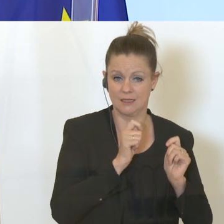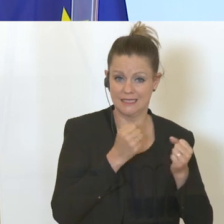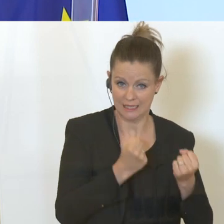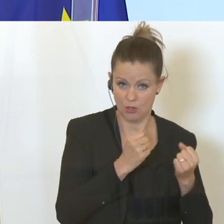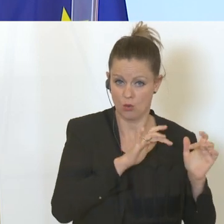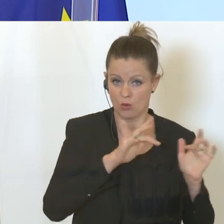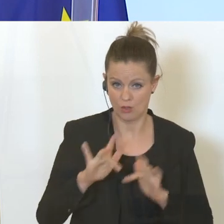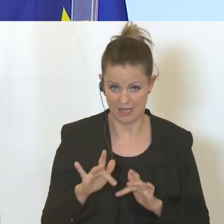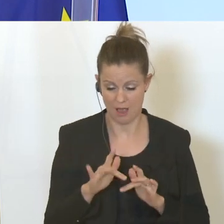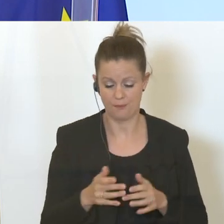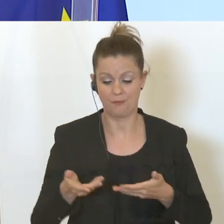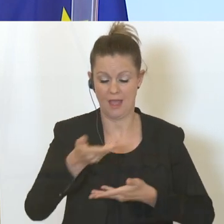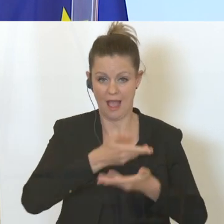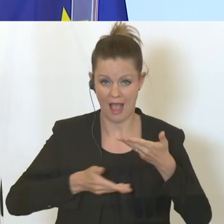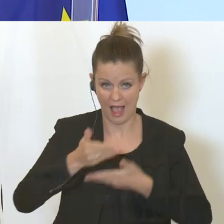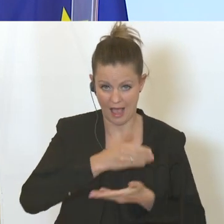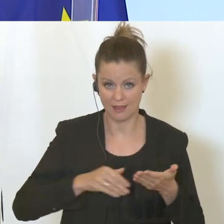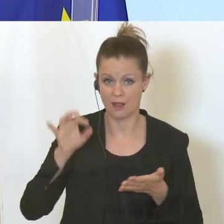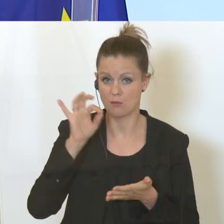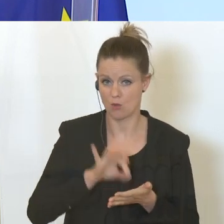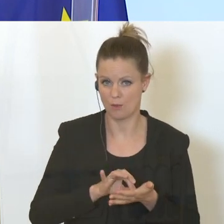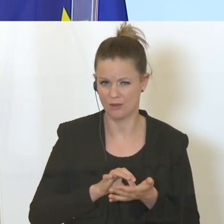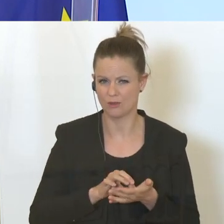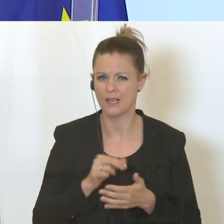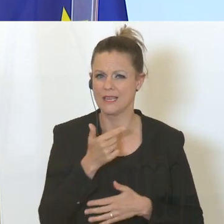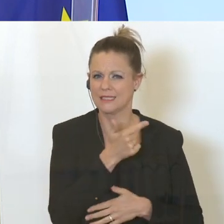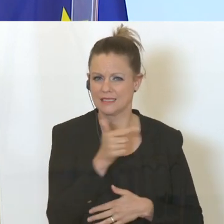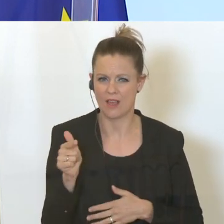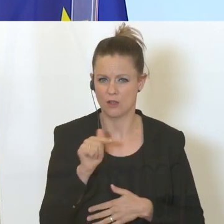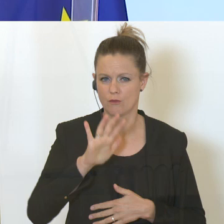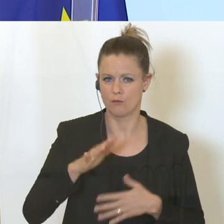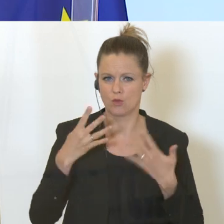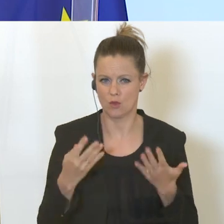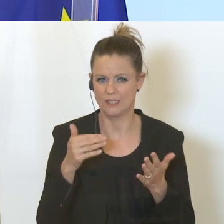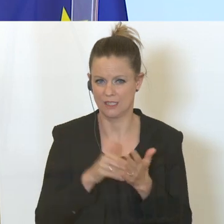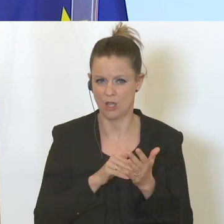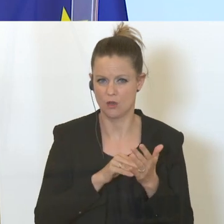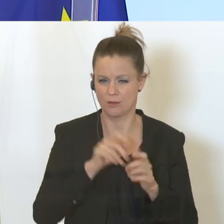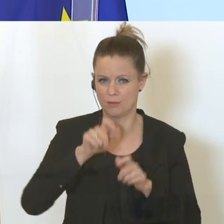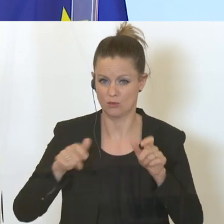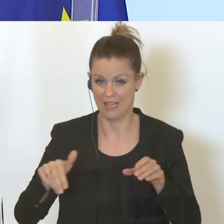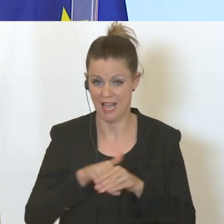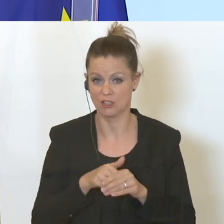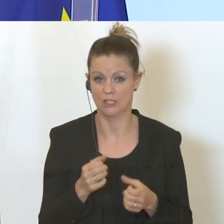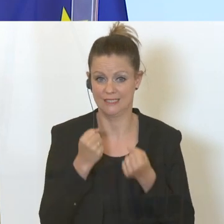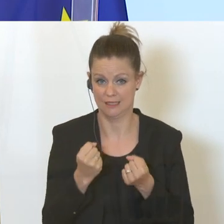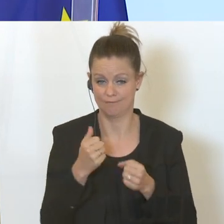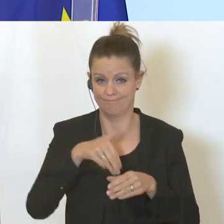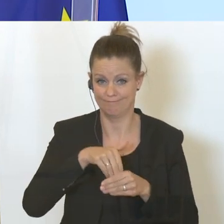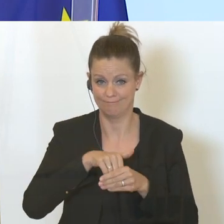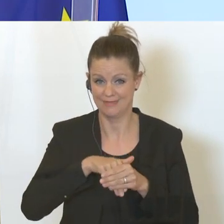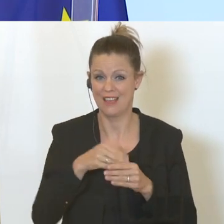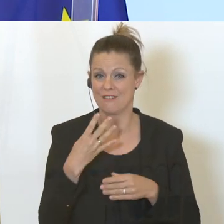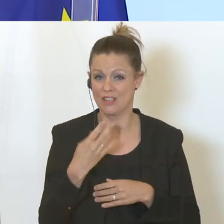Im Handel werden derzeit Arbeitsplätze von 295.000 Beschäftigten gesichert. Das sind 24.000